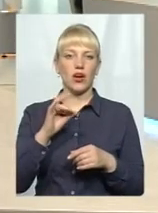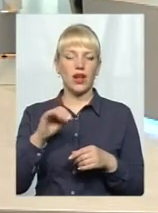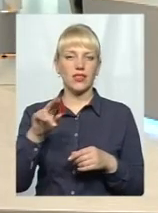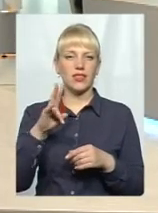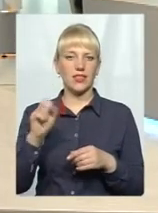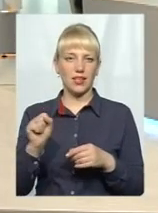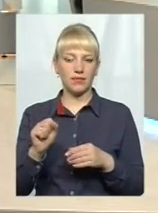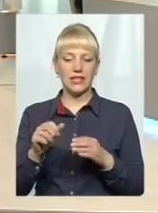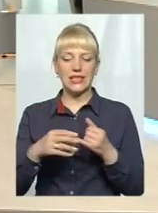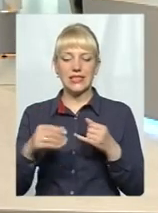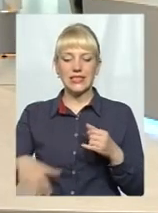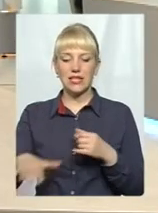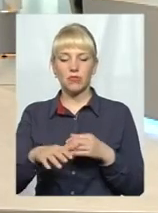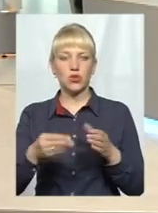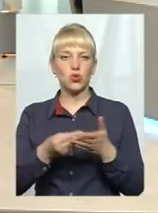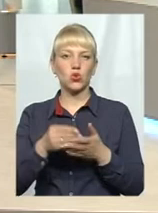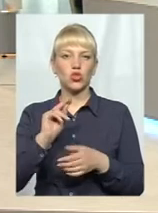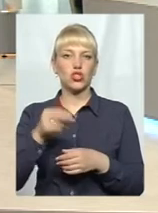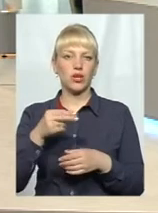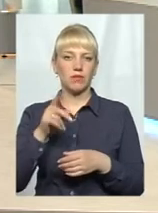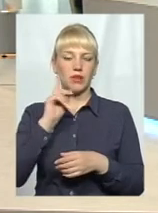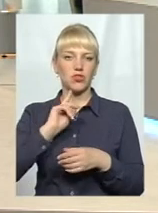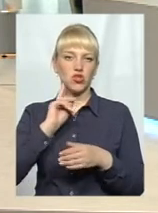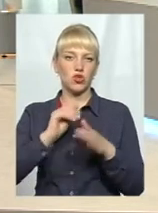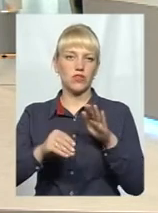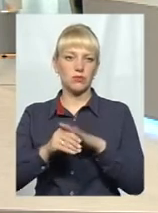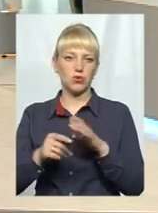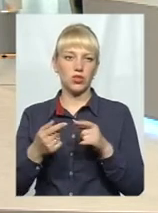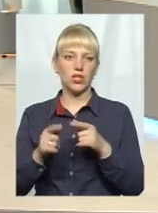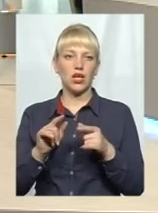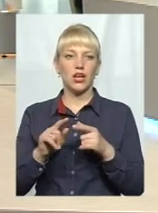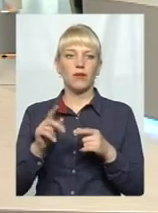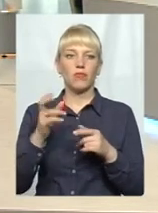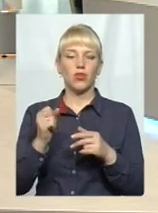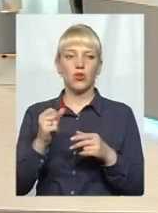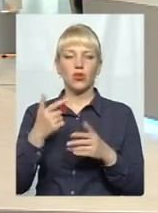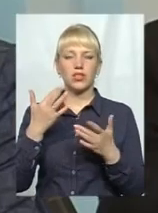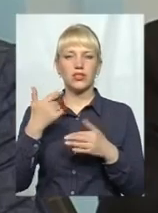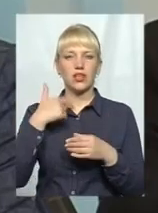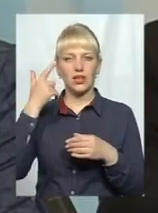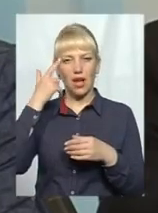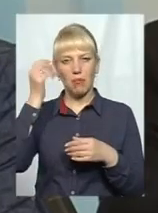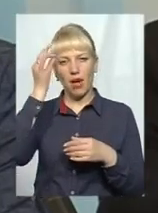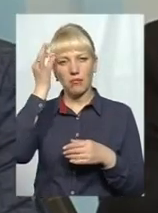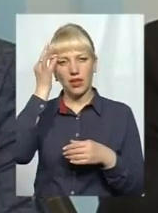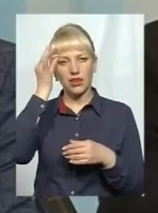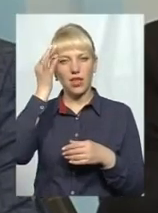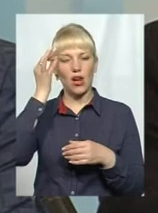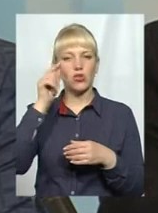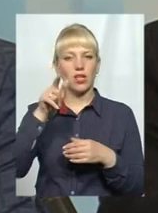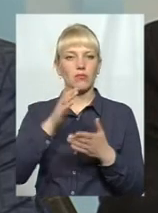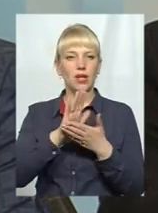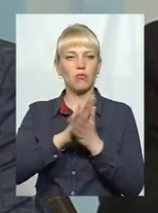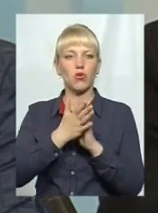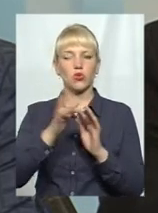Більша оренда з землі, ніж до розстрокового середу. Звичайно, що розмір буде більший. Але, відповідно, як я пам'ятаю, там в положенні є прописано, що і так само по розмірах.